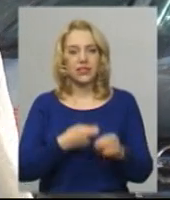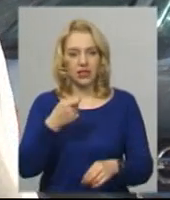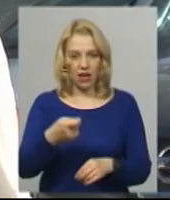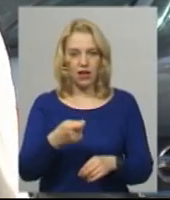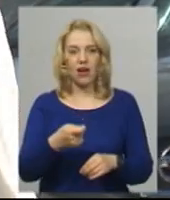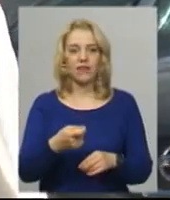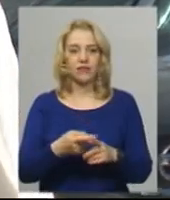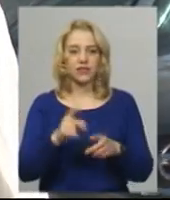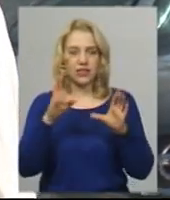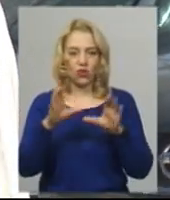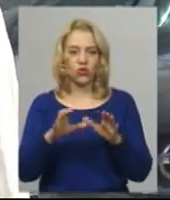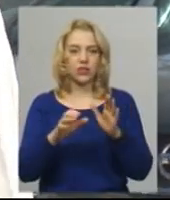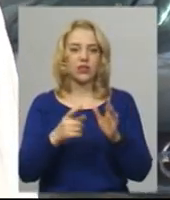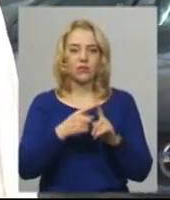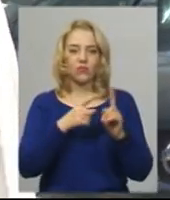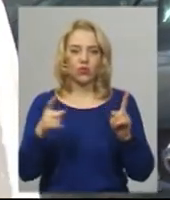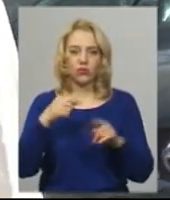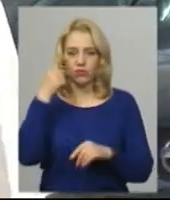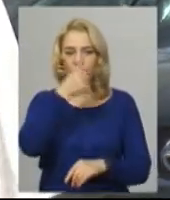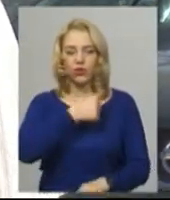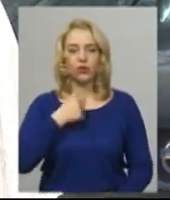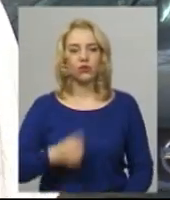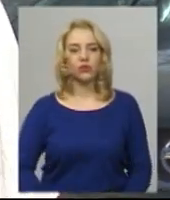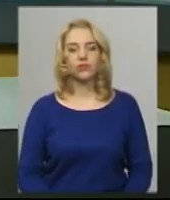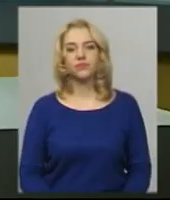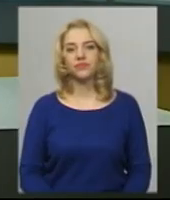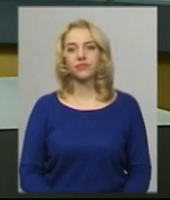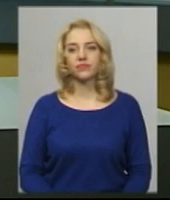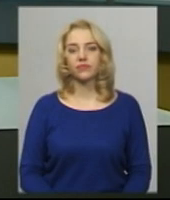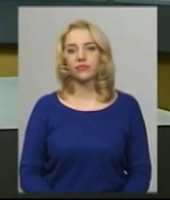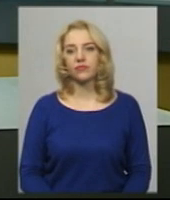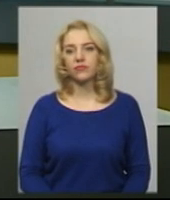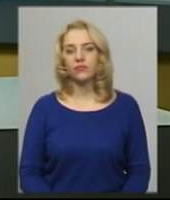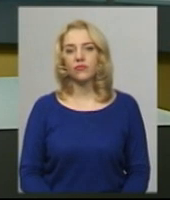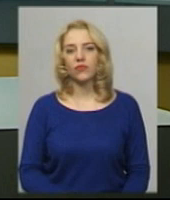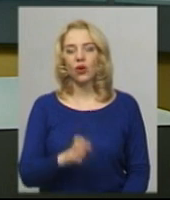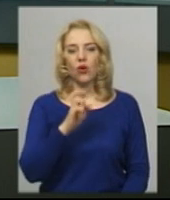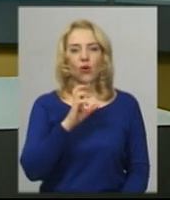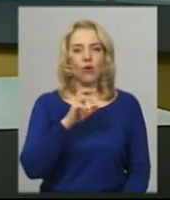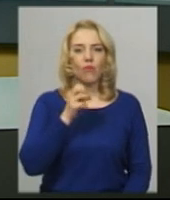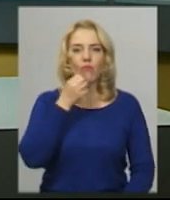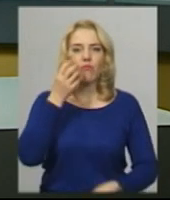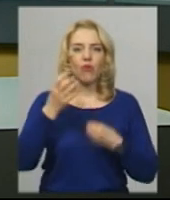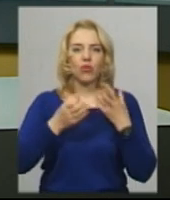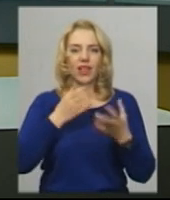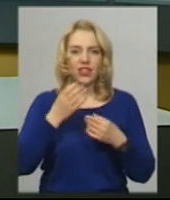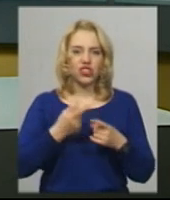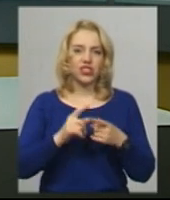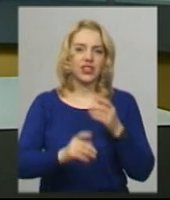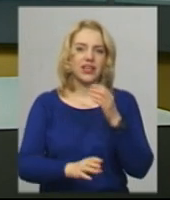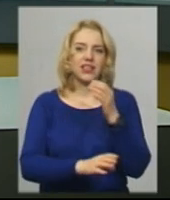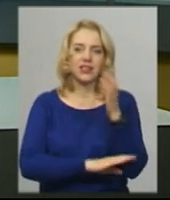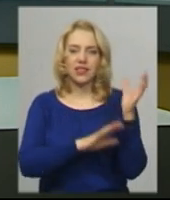Катерина Шевчук, Іван Мовчан. Новини на Суспільному. Хмельницький. У ботанічному саду Хну деякі з видів рослин